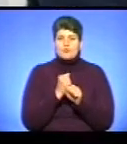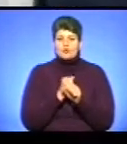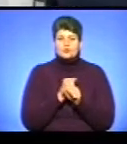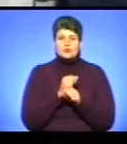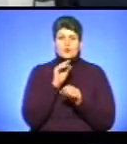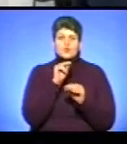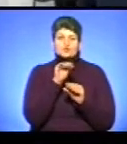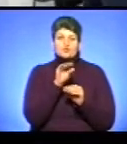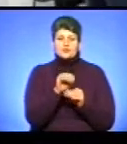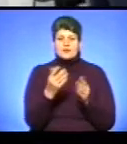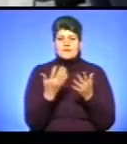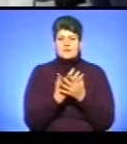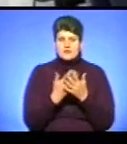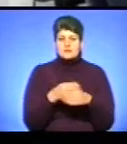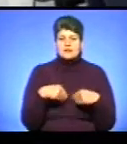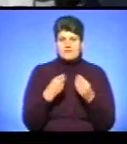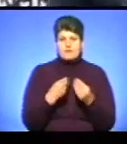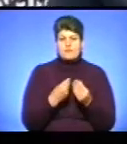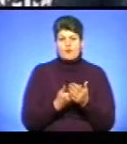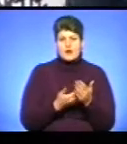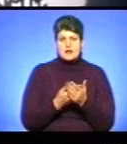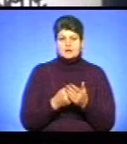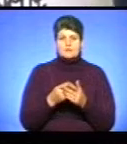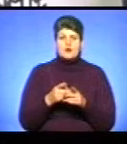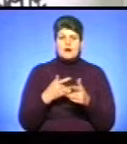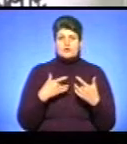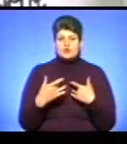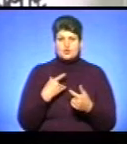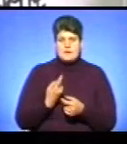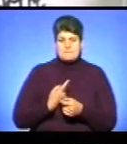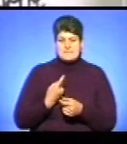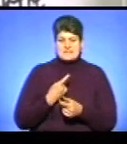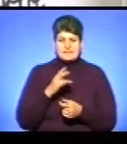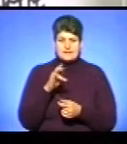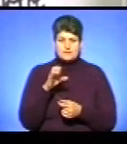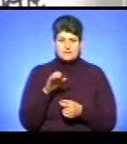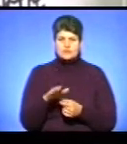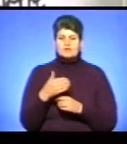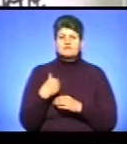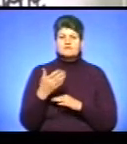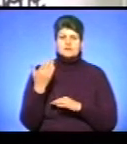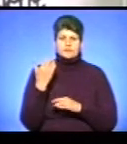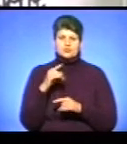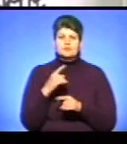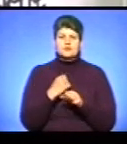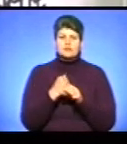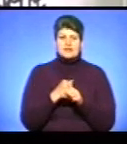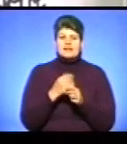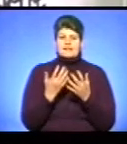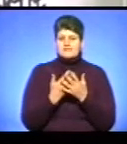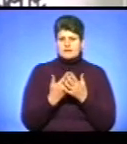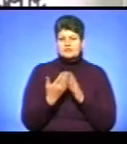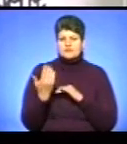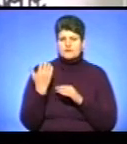практичні поради з акторської майстерності. Майстерність акторська у нас давно на тонуванні. Те, що ми робили колись фільм, у